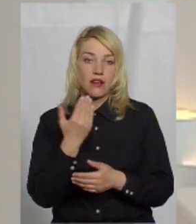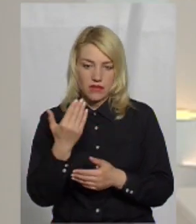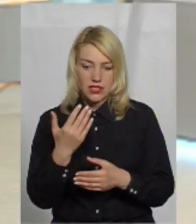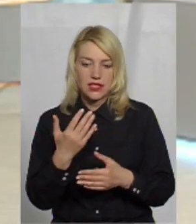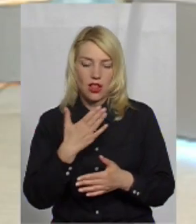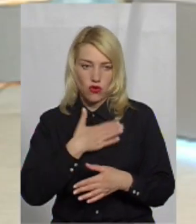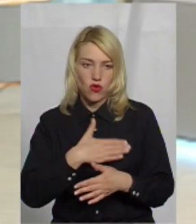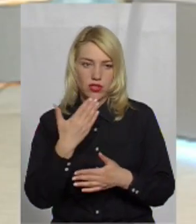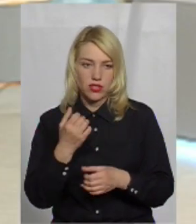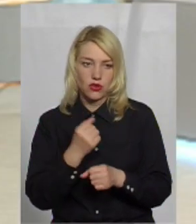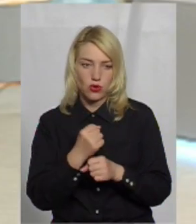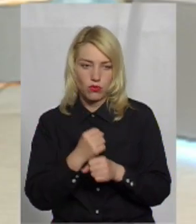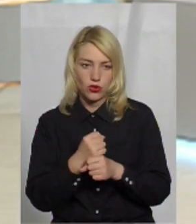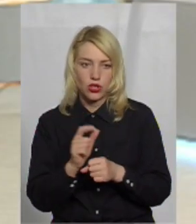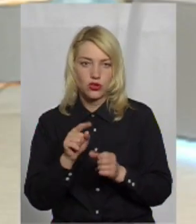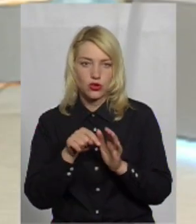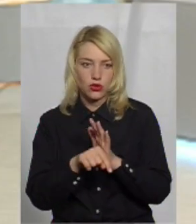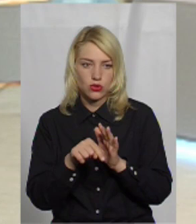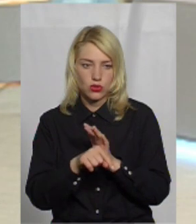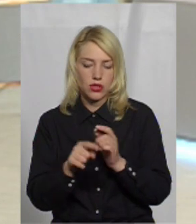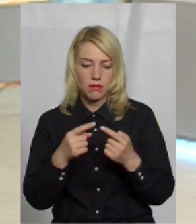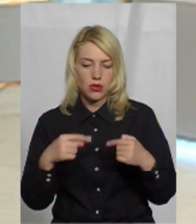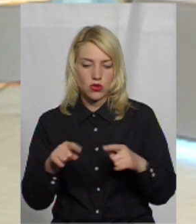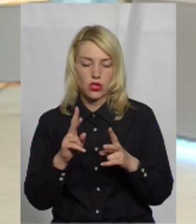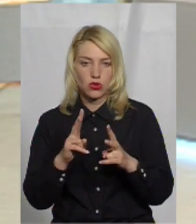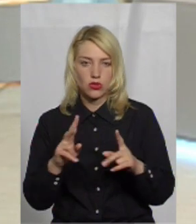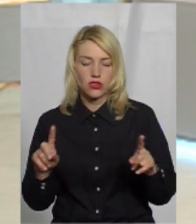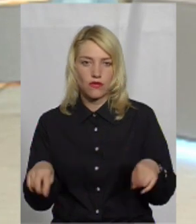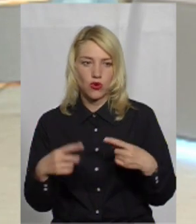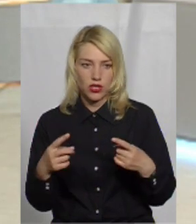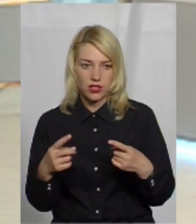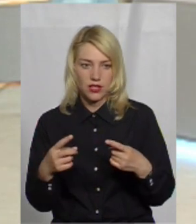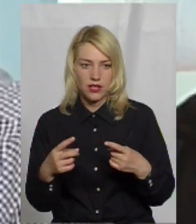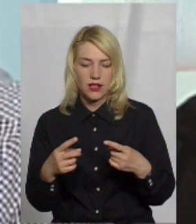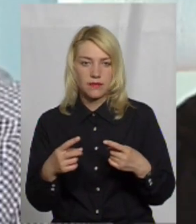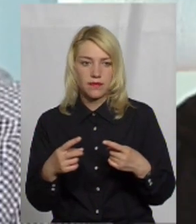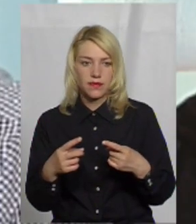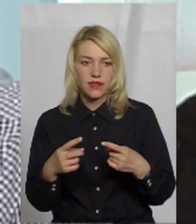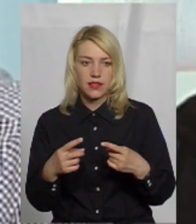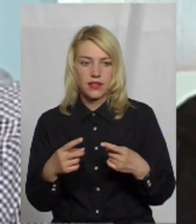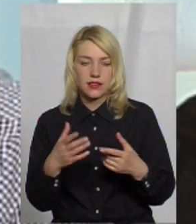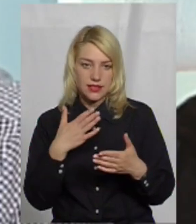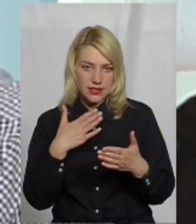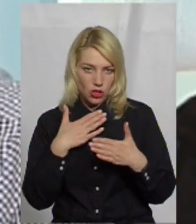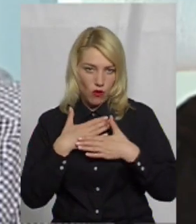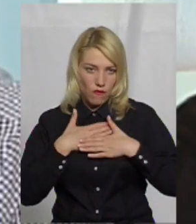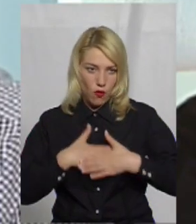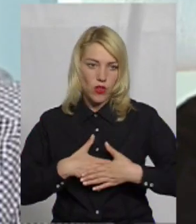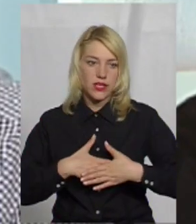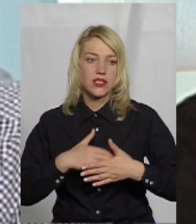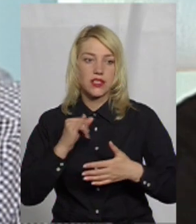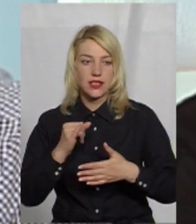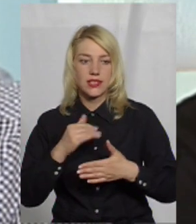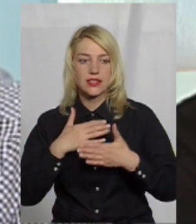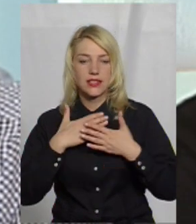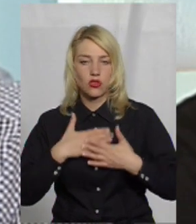роботою? Що стосується підрозділів, які створені... Так коротко, давайте. Звичайно, ми задоволені, і в першу чергу